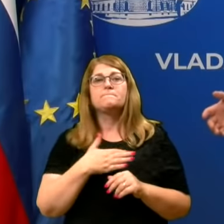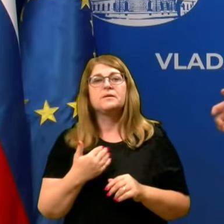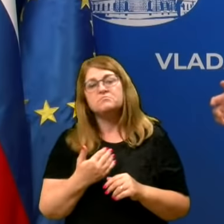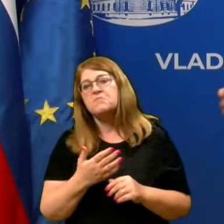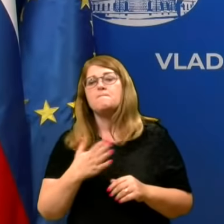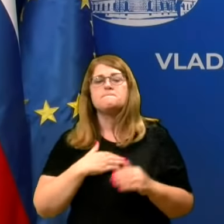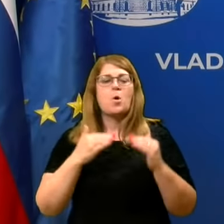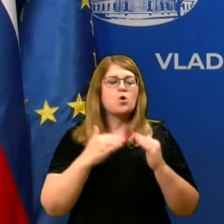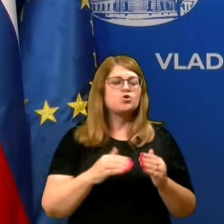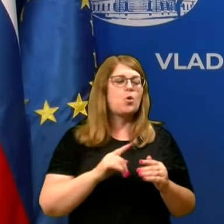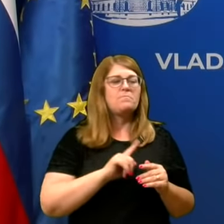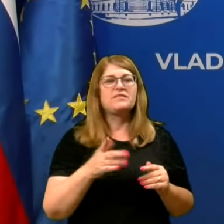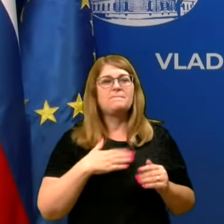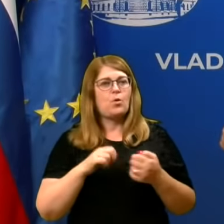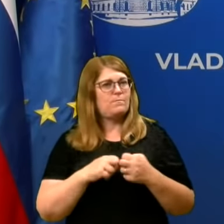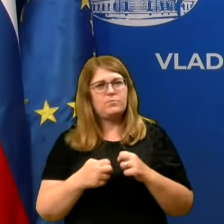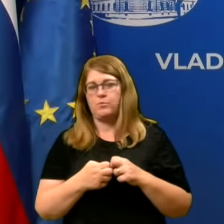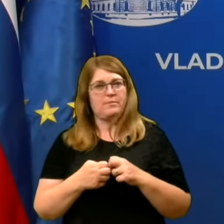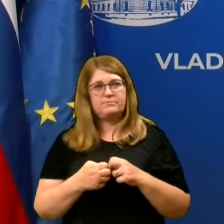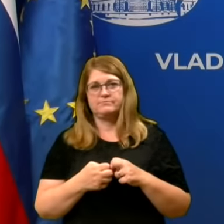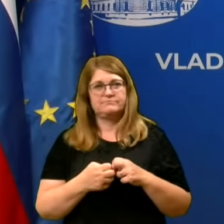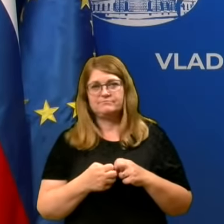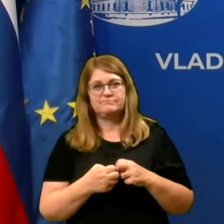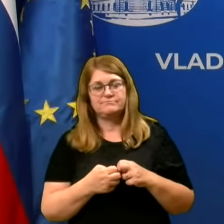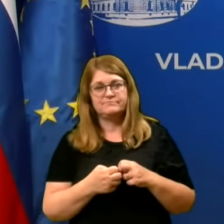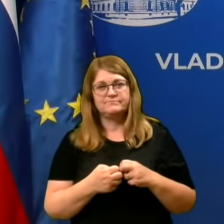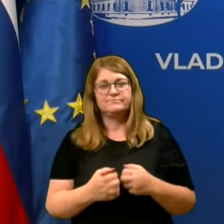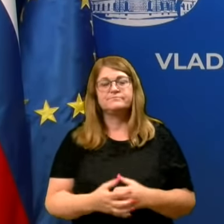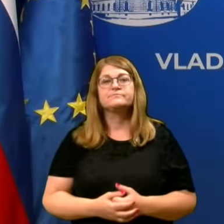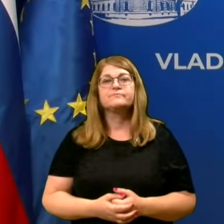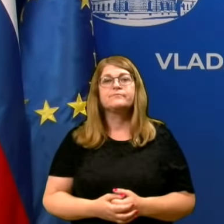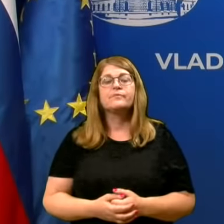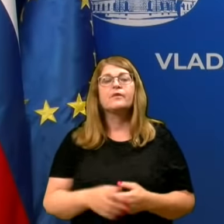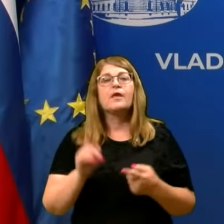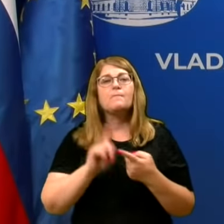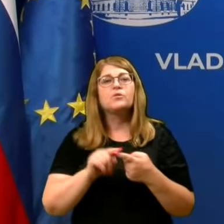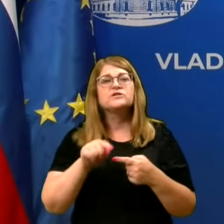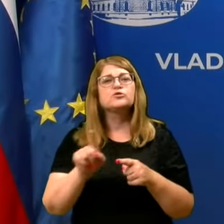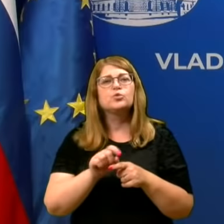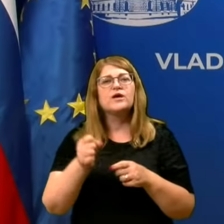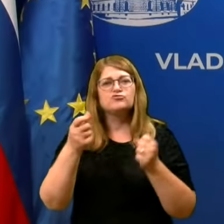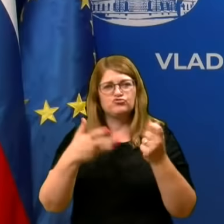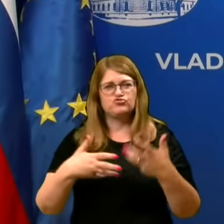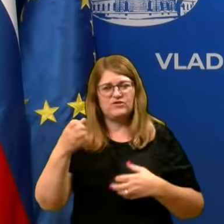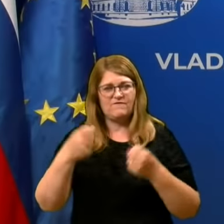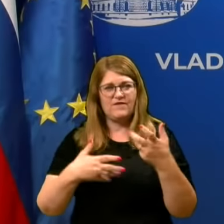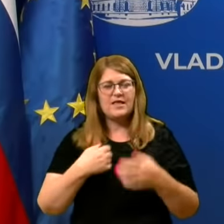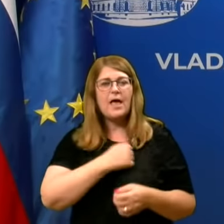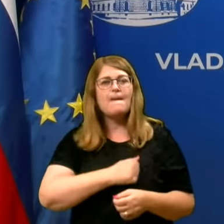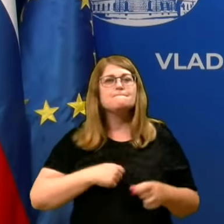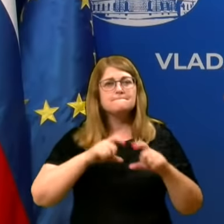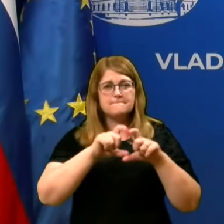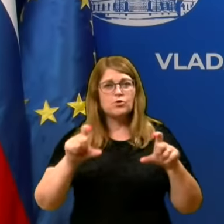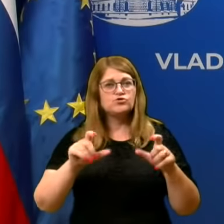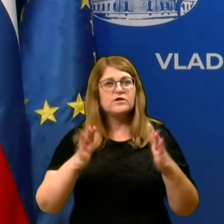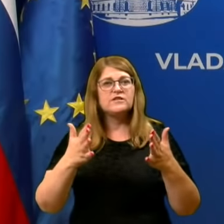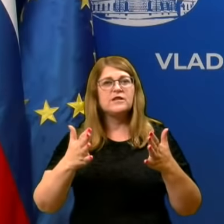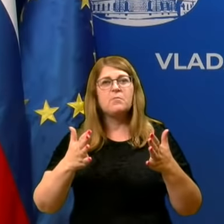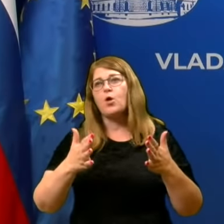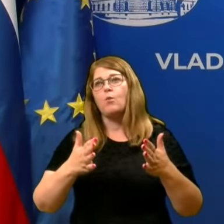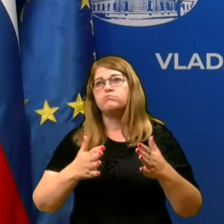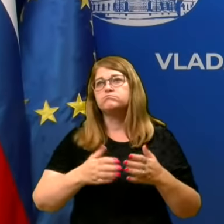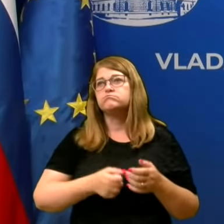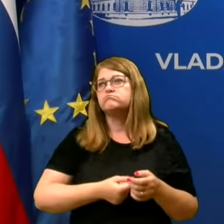dom ni moj problem, ampak problem nekaj institucije, kamerom jaz bojnike predstavljal. Potem so pa tukaj tudi številke. Bonišnice nimamo neomejeno